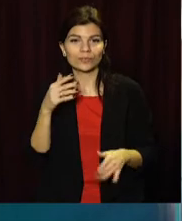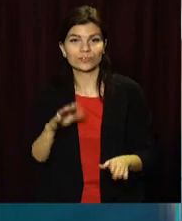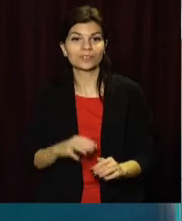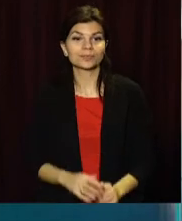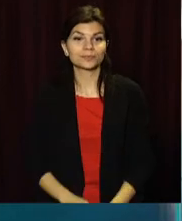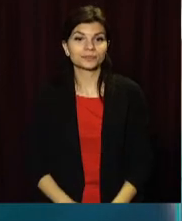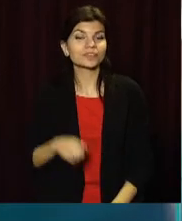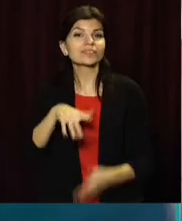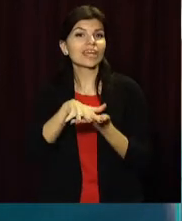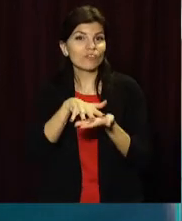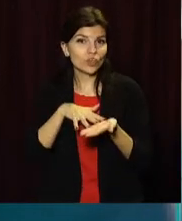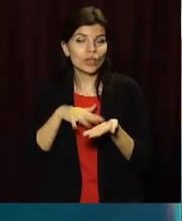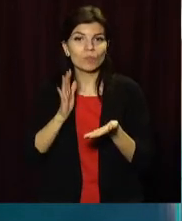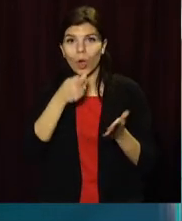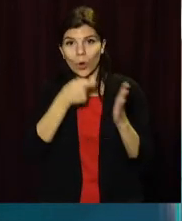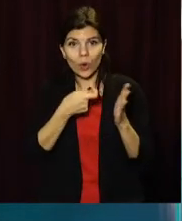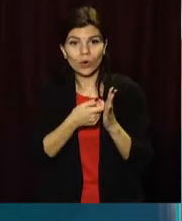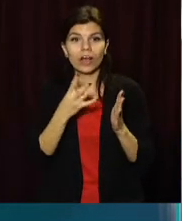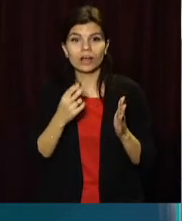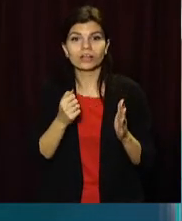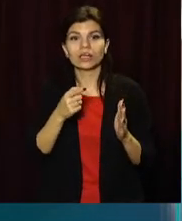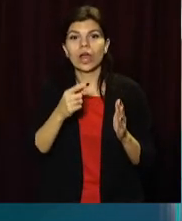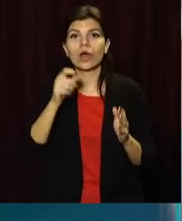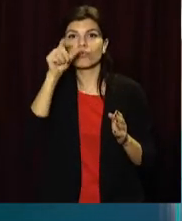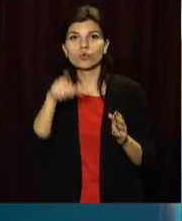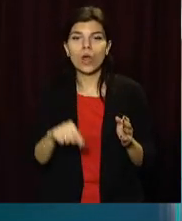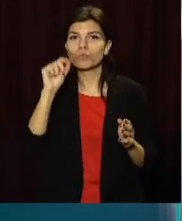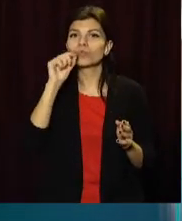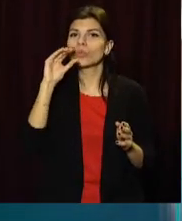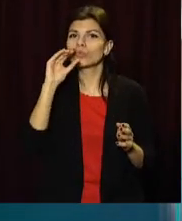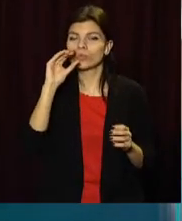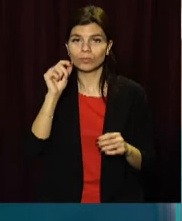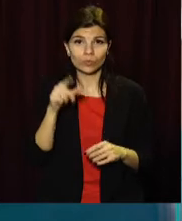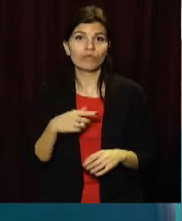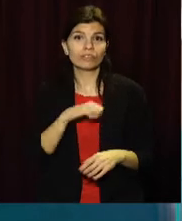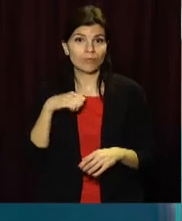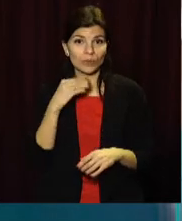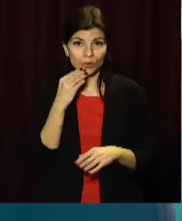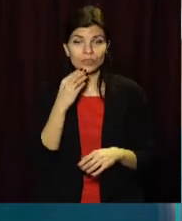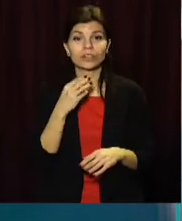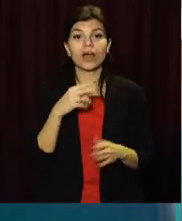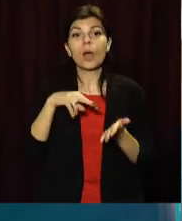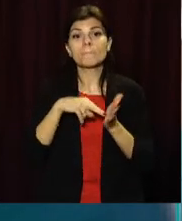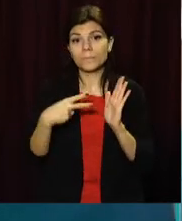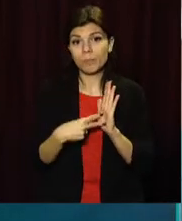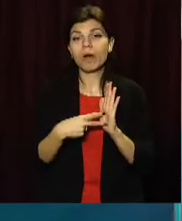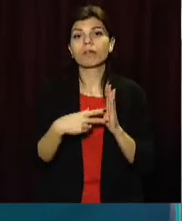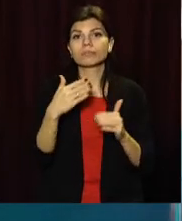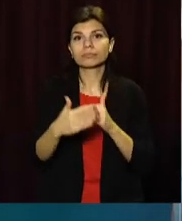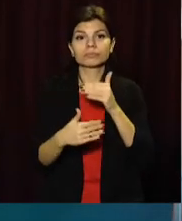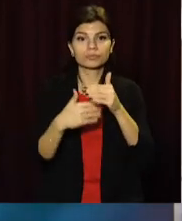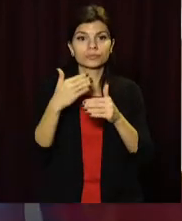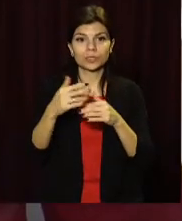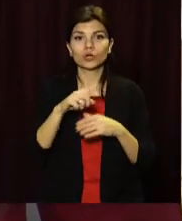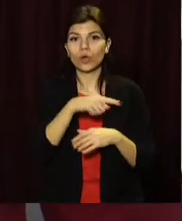в дальнішому кормитися на нас із сосочки, з бутилки вже кушає. Нам в планах вийти на понабір,